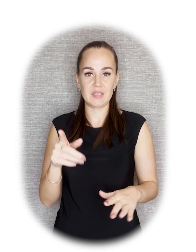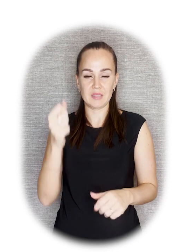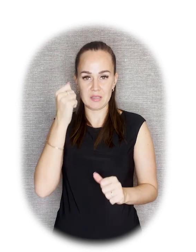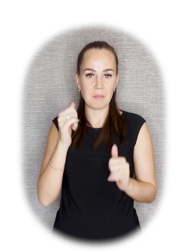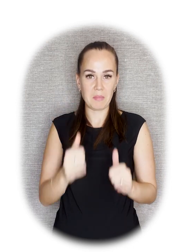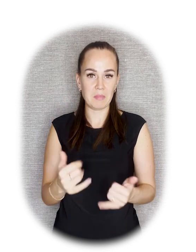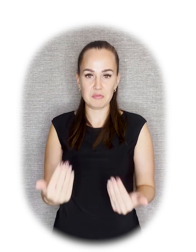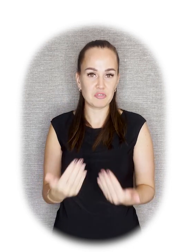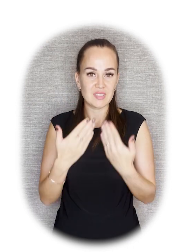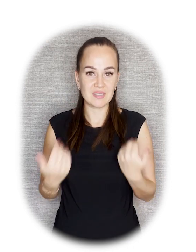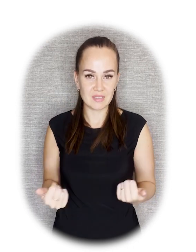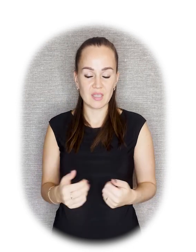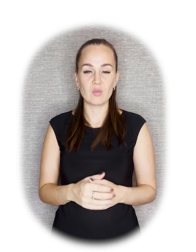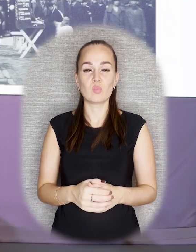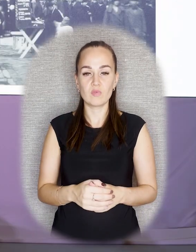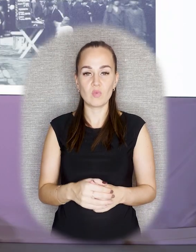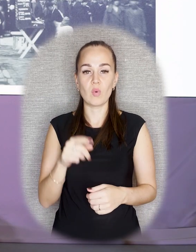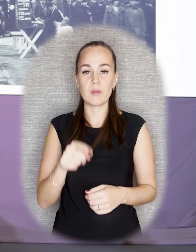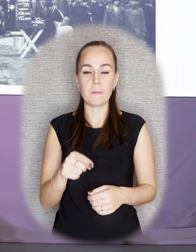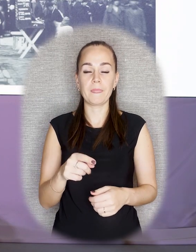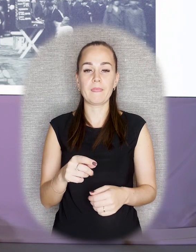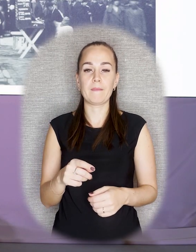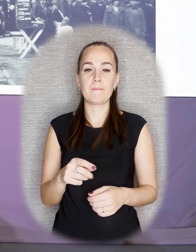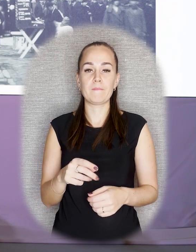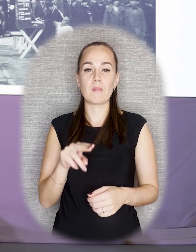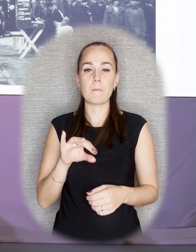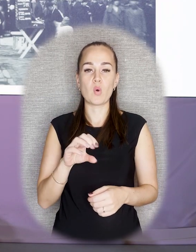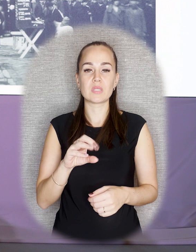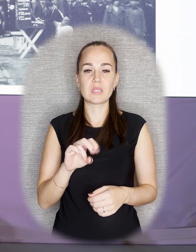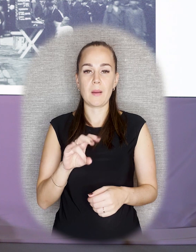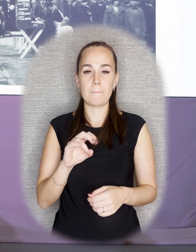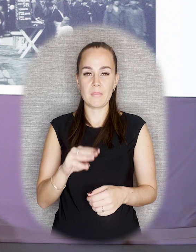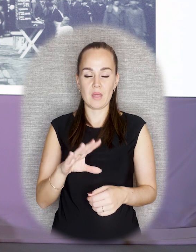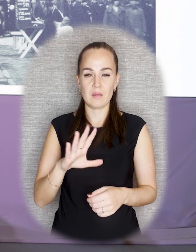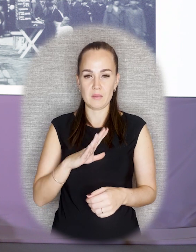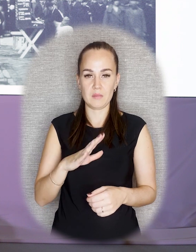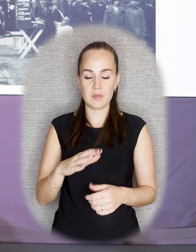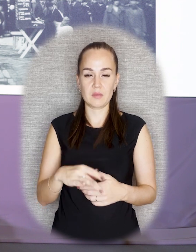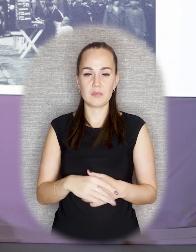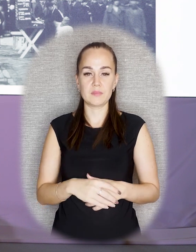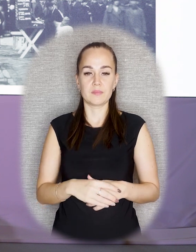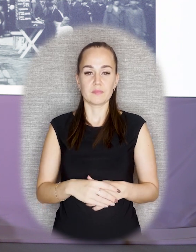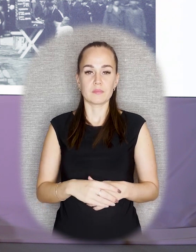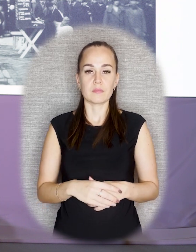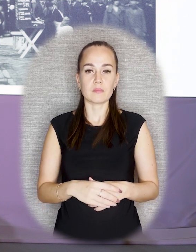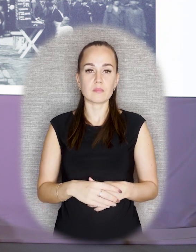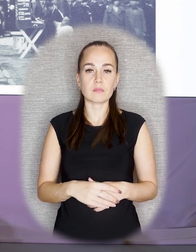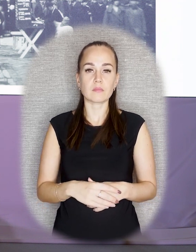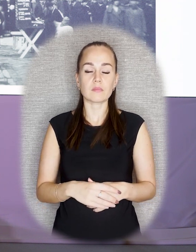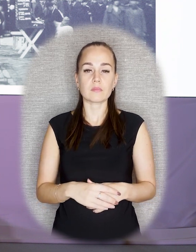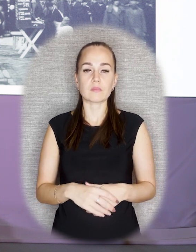куда бы он делся. Как раз вы видите постамент с такими членениями конструктивистскими, которые